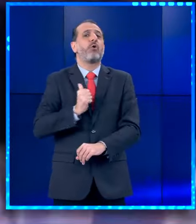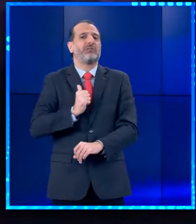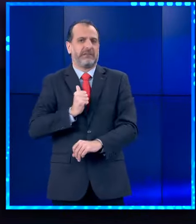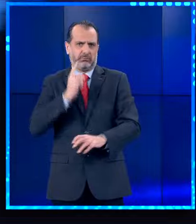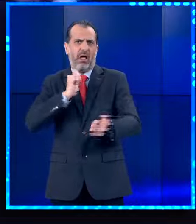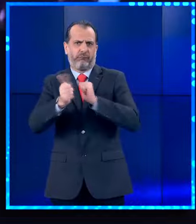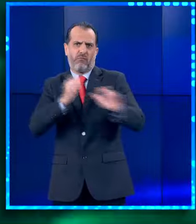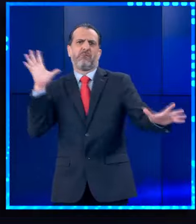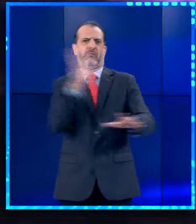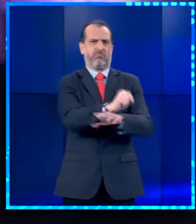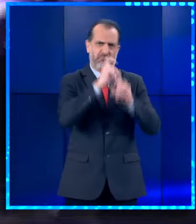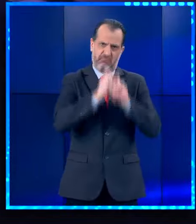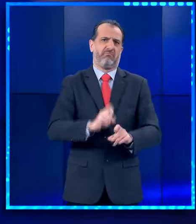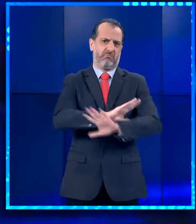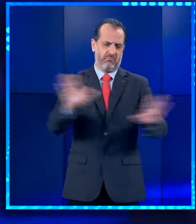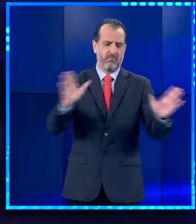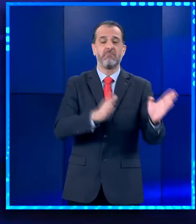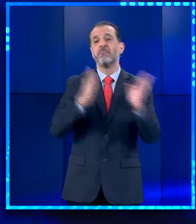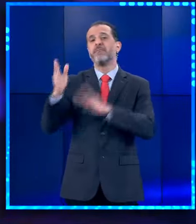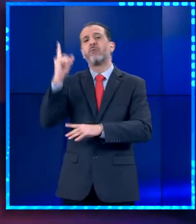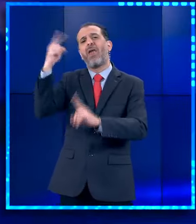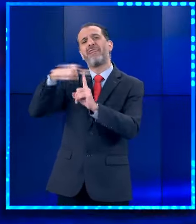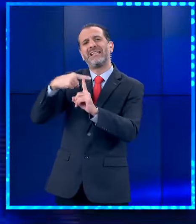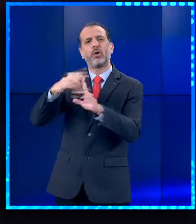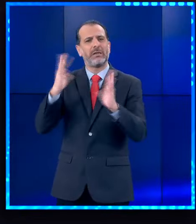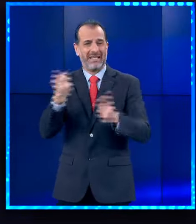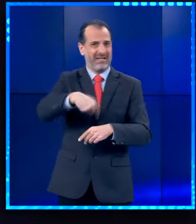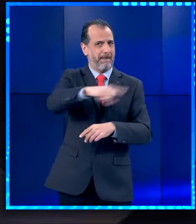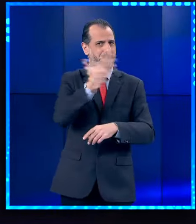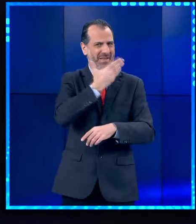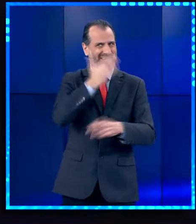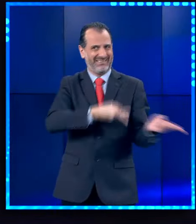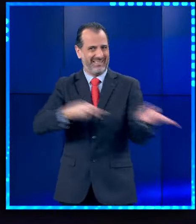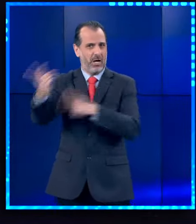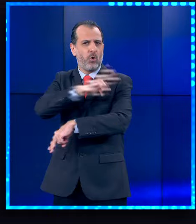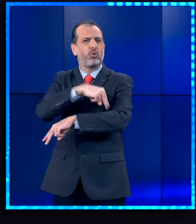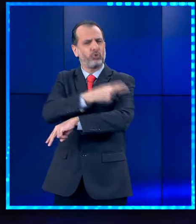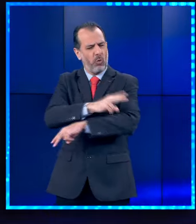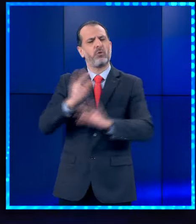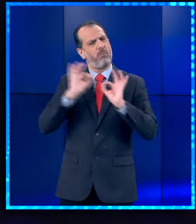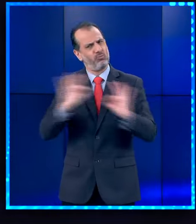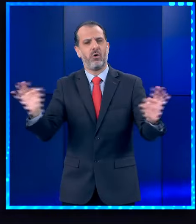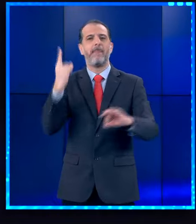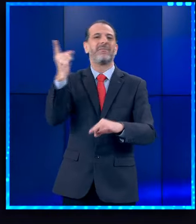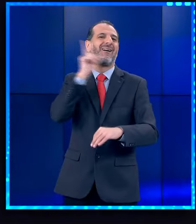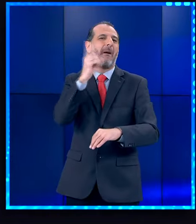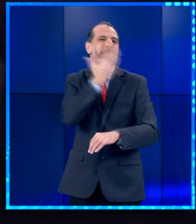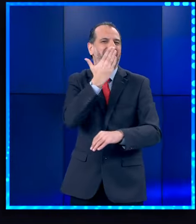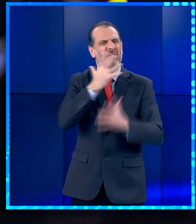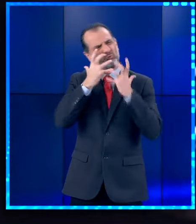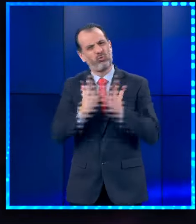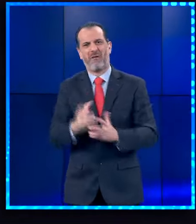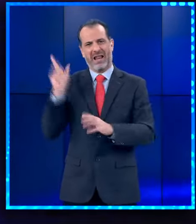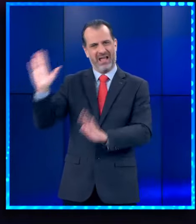του αυτοφόρου. Το θετικό είναι πάντως, Άννα, να σου πω ότι είναι καλά στην υγεία τους τα παιδιά. Ακόμη και η μία μαθήτρια η οποία σύμφωνα με πληροφορίες